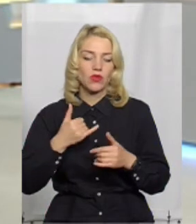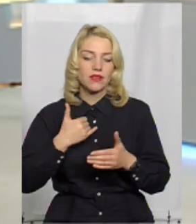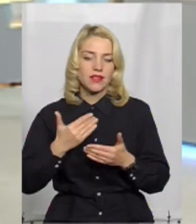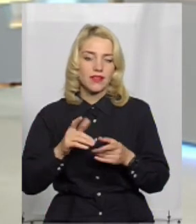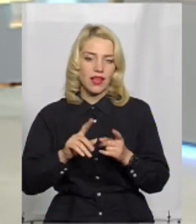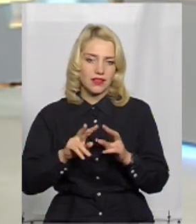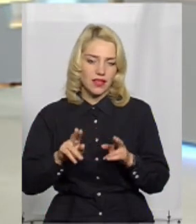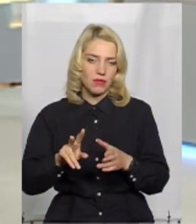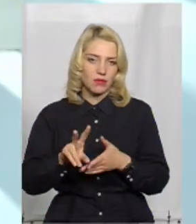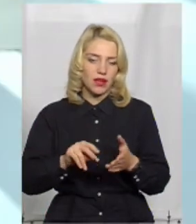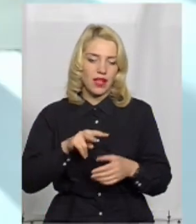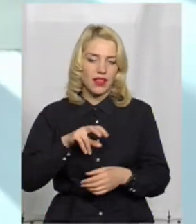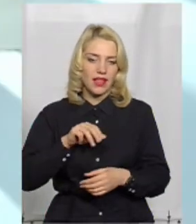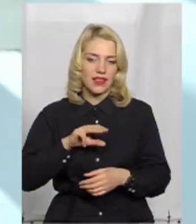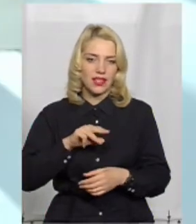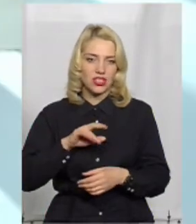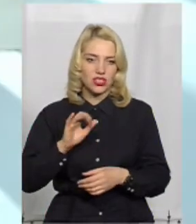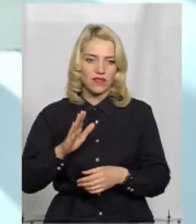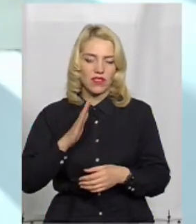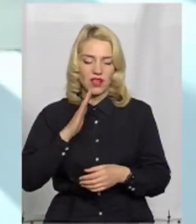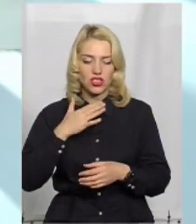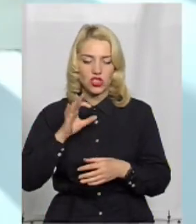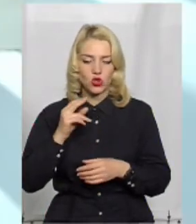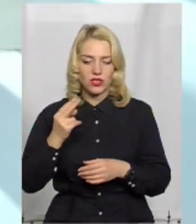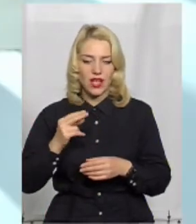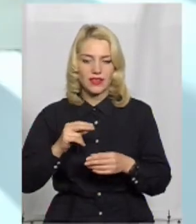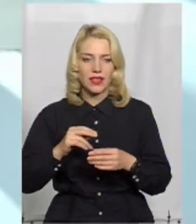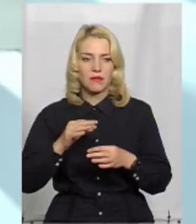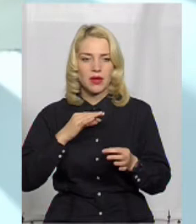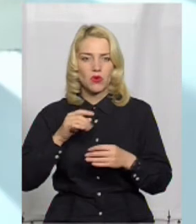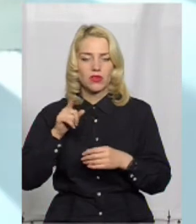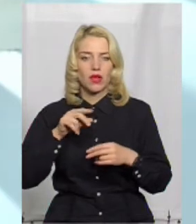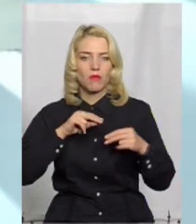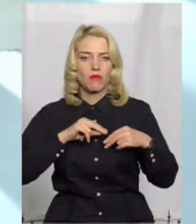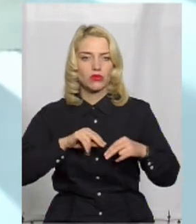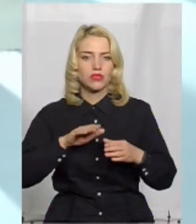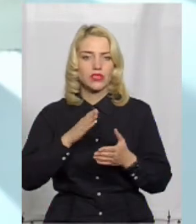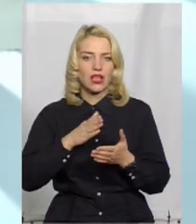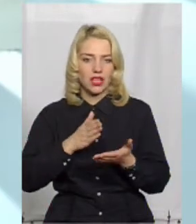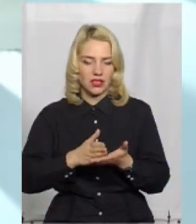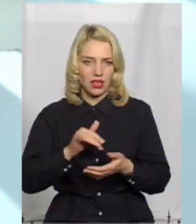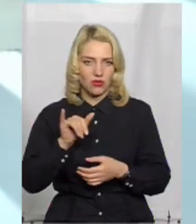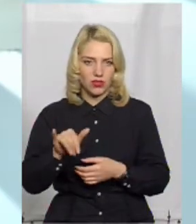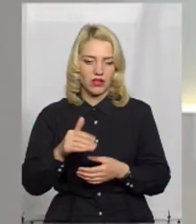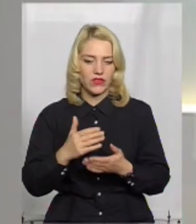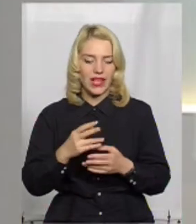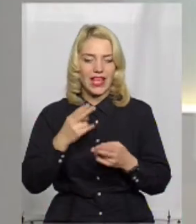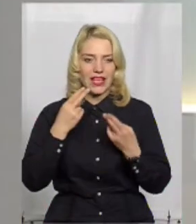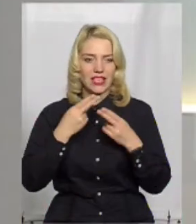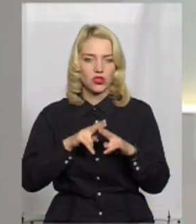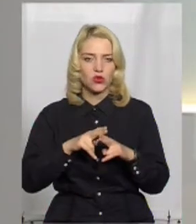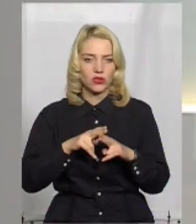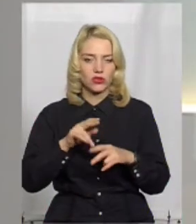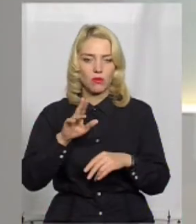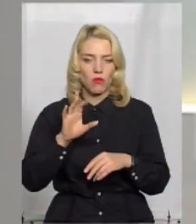По тому самому Летичеву, наші соціальні перемовники там перебувають на посадах. Тобто вони є інспекторами по